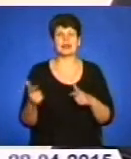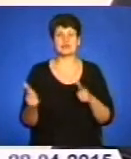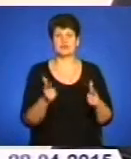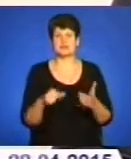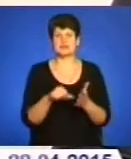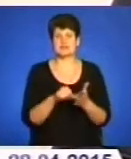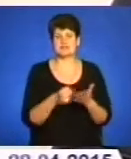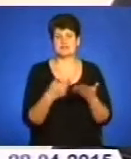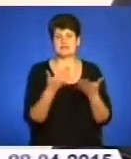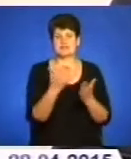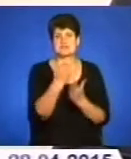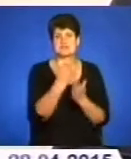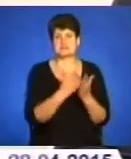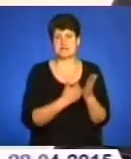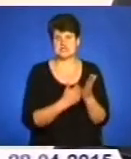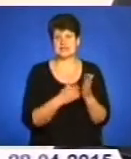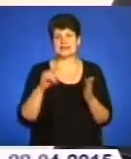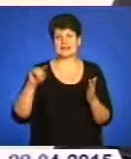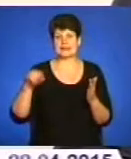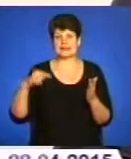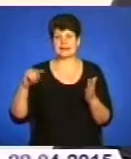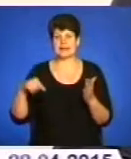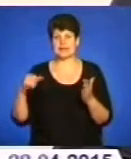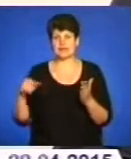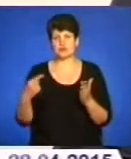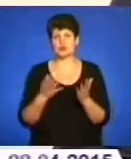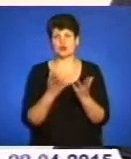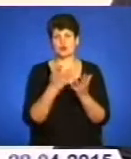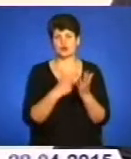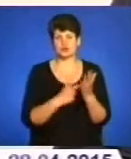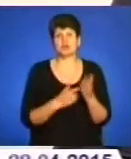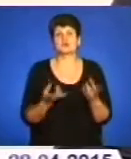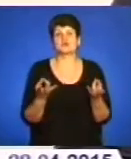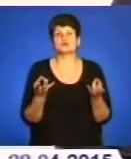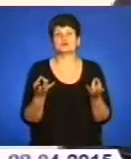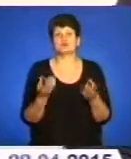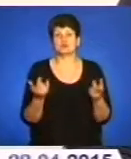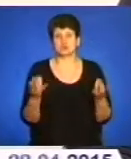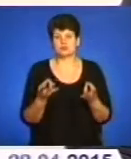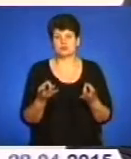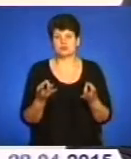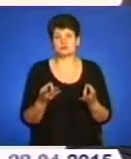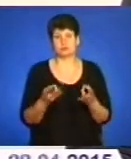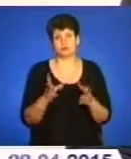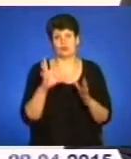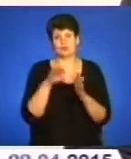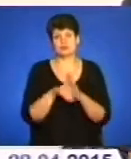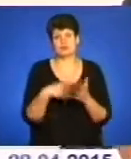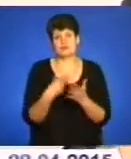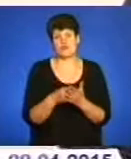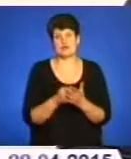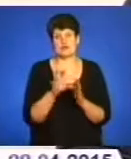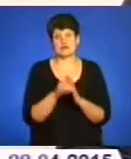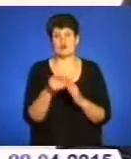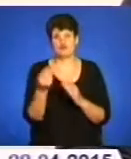предоставити вам список, требования, к той номенклатурі, яка нам зараз острою необхідність. Пожалуйста, вносити свій вклад. Тому що